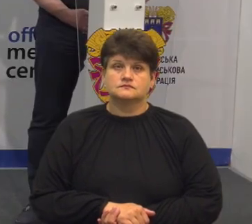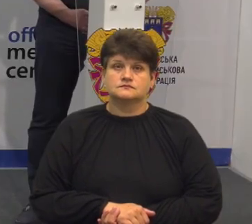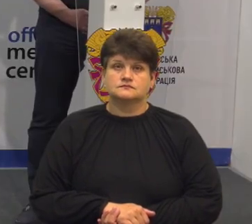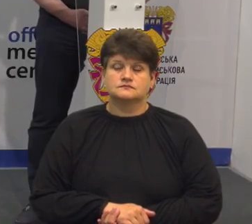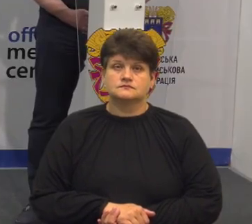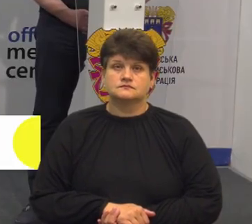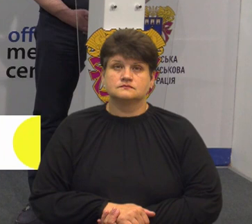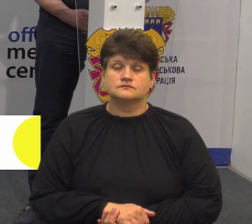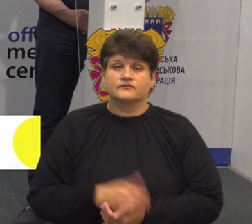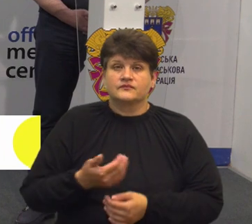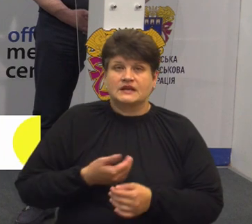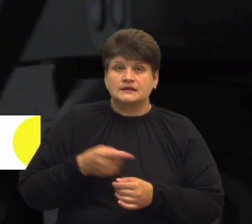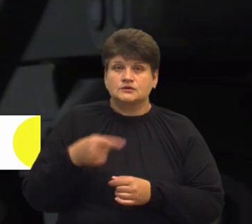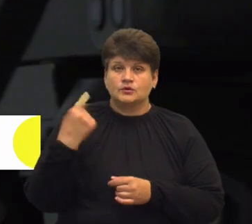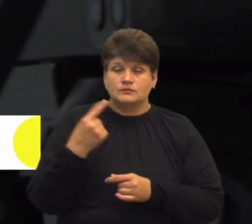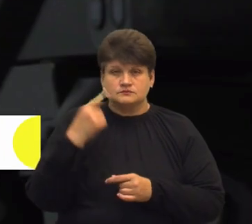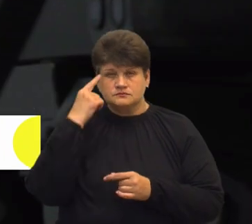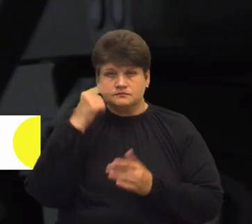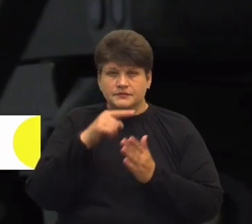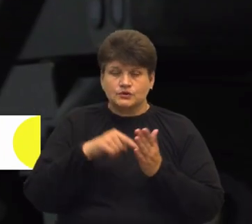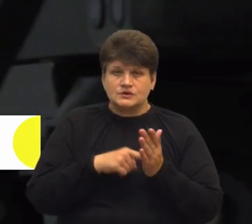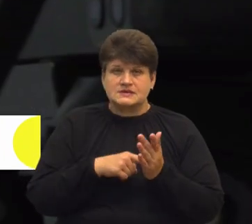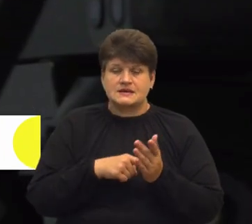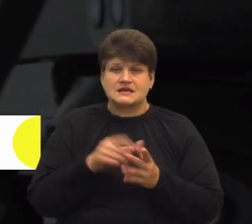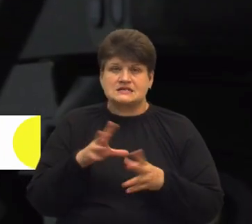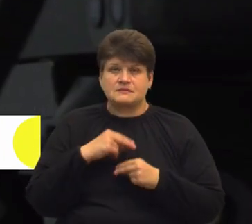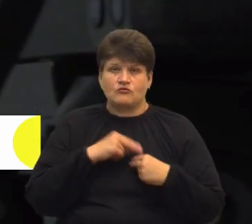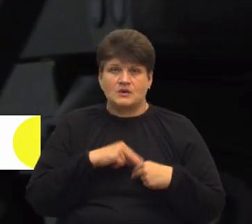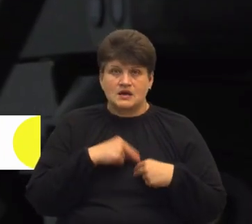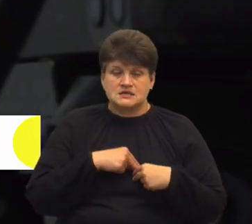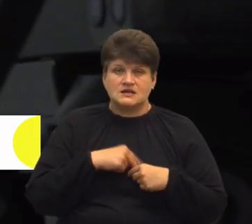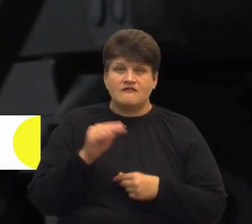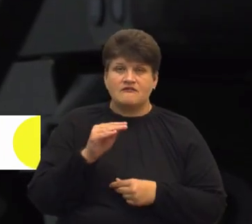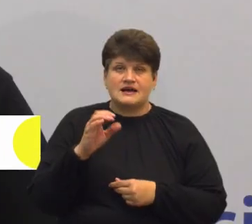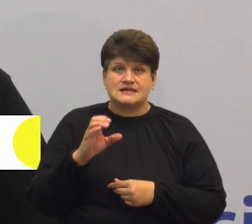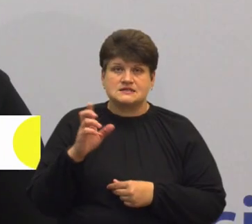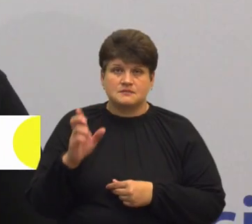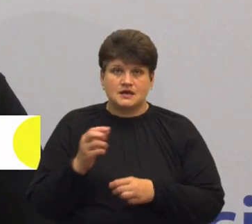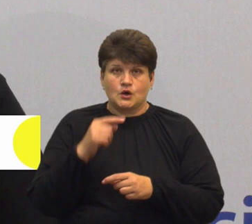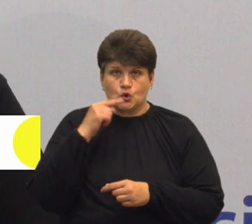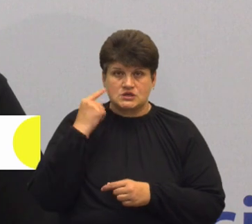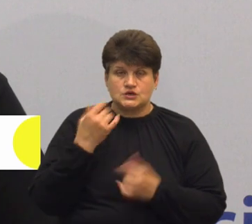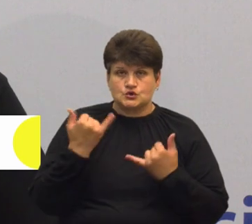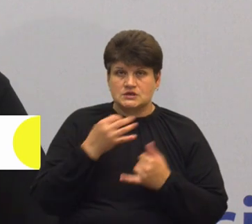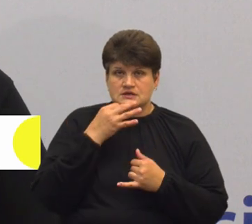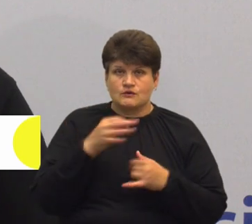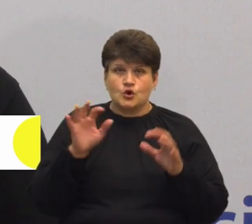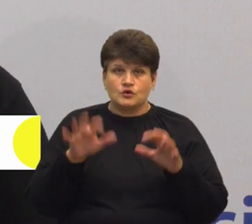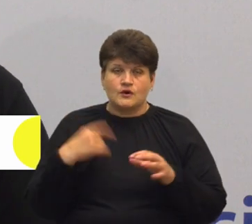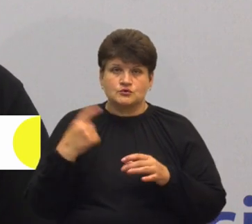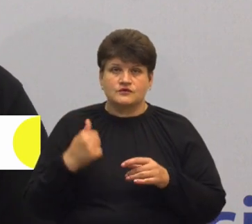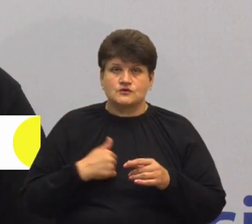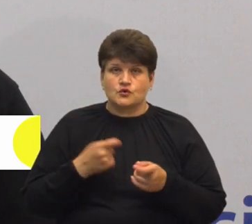Жителі Тернопільщини підозрюють у співпраці з ФСБ Росії. Про це під час брифінгу сьогодні повідомив голова обласної військової